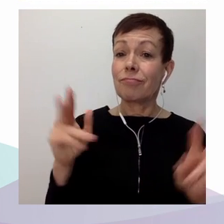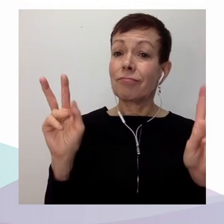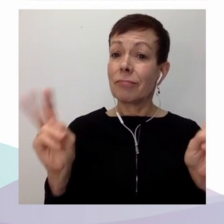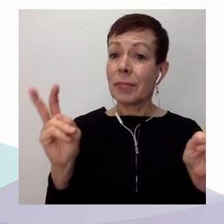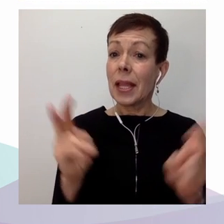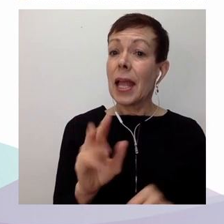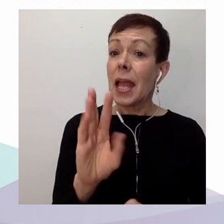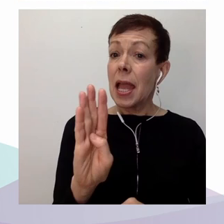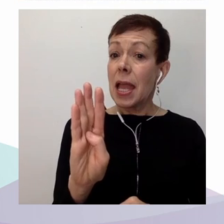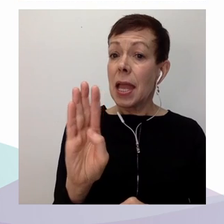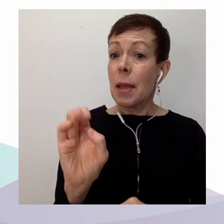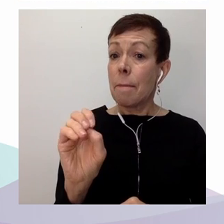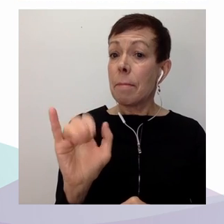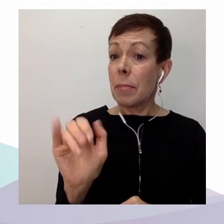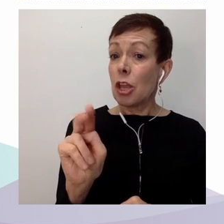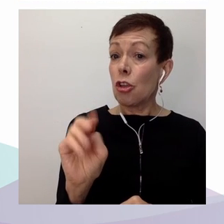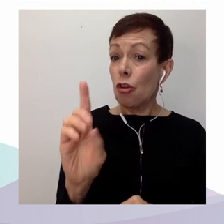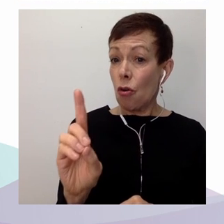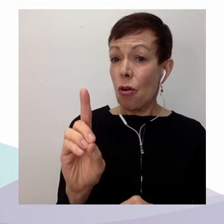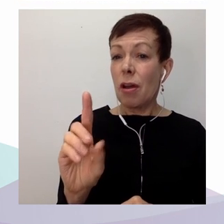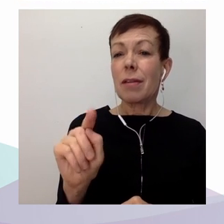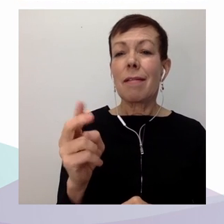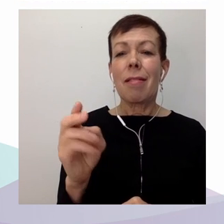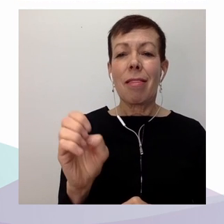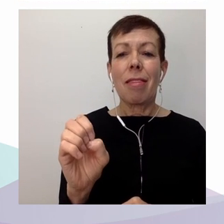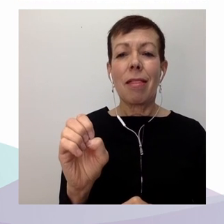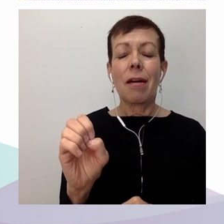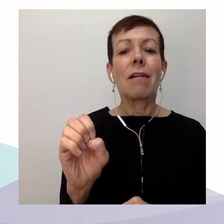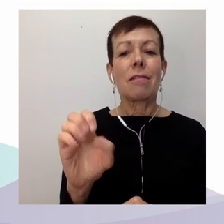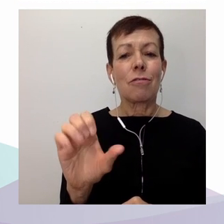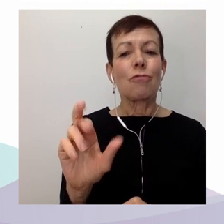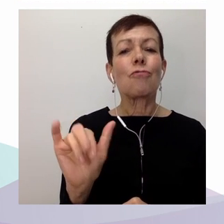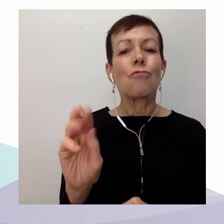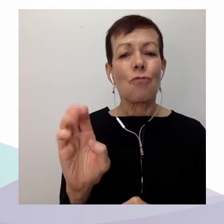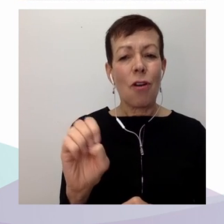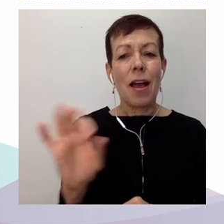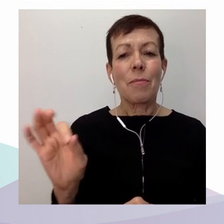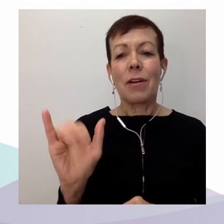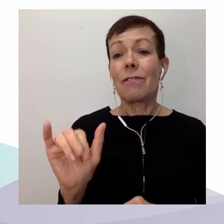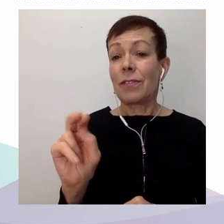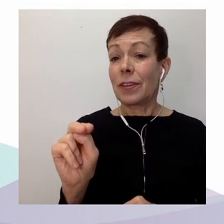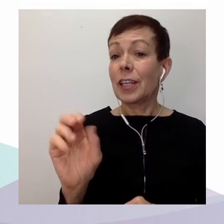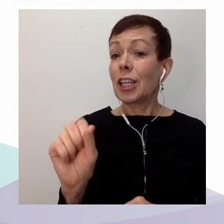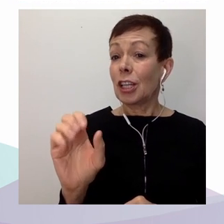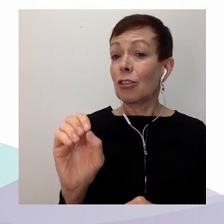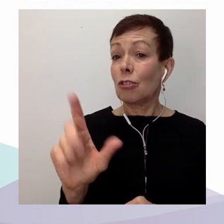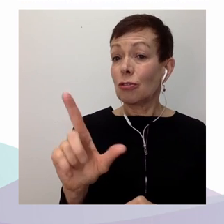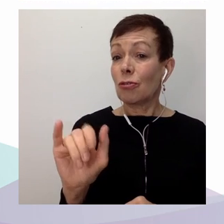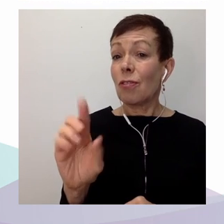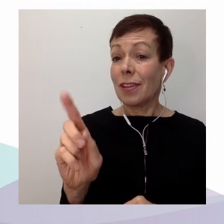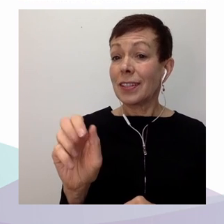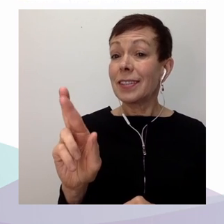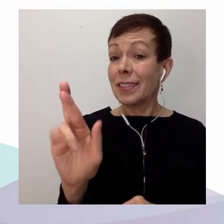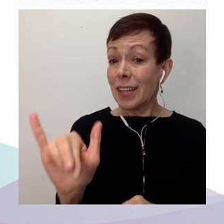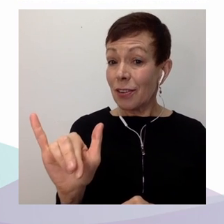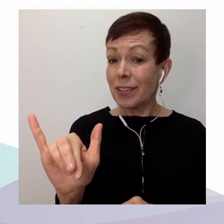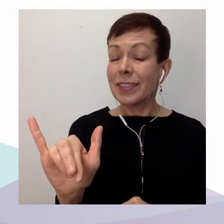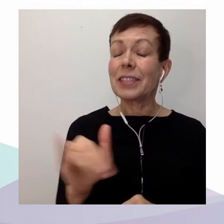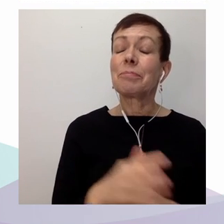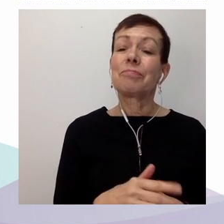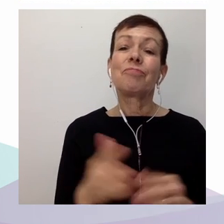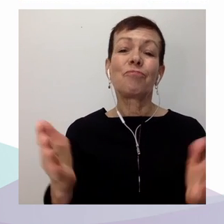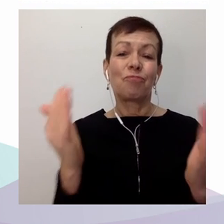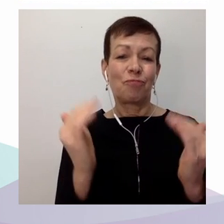pour une transition fondée sur les droits économiques et sociaux ». On peut maintenant changer de diapo. Alors, mon propos sera